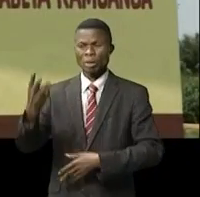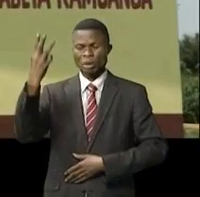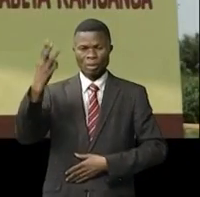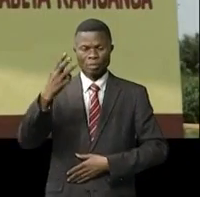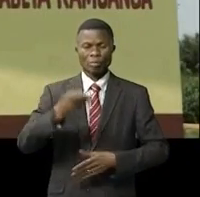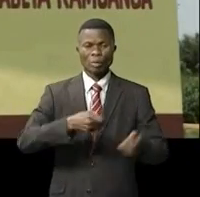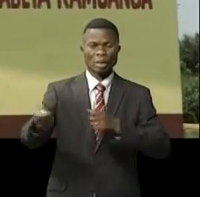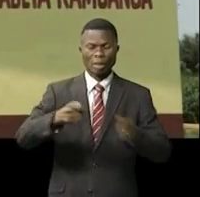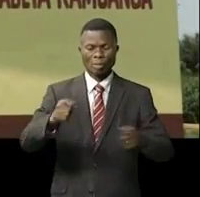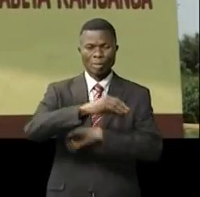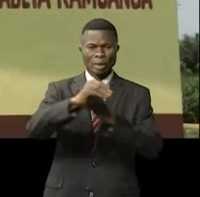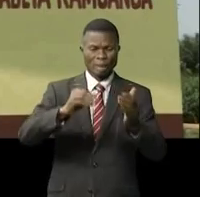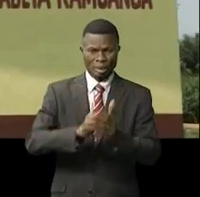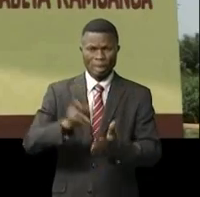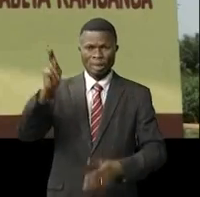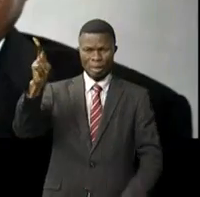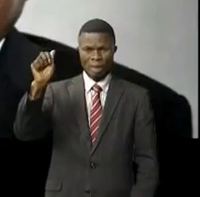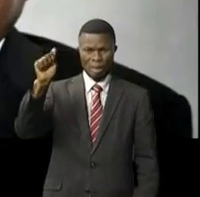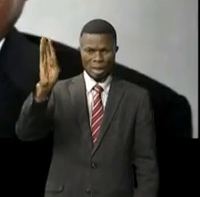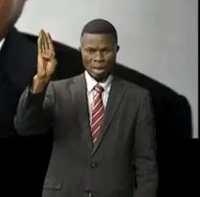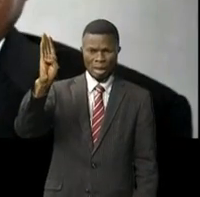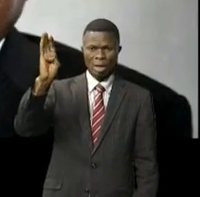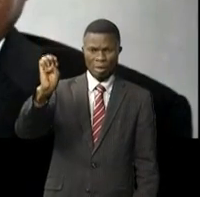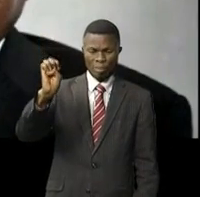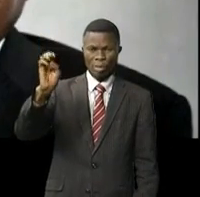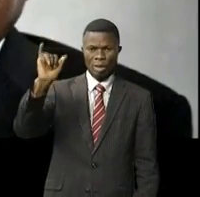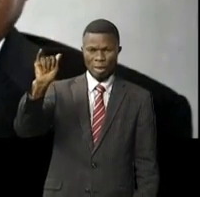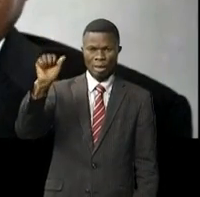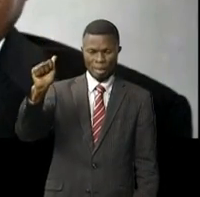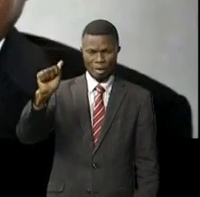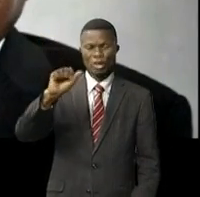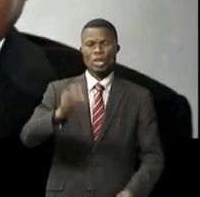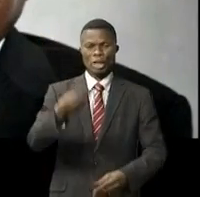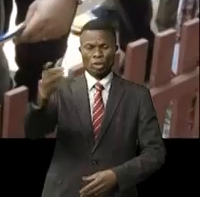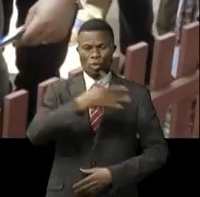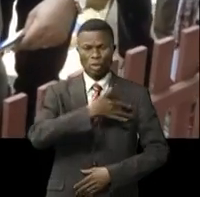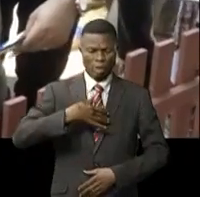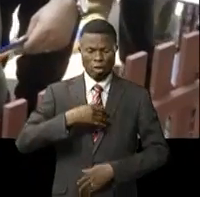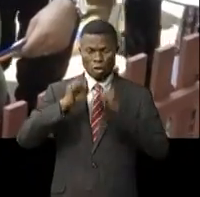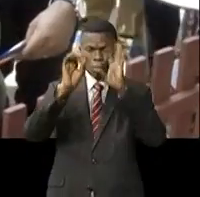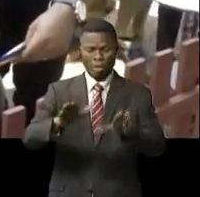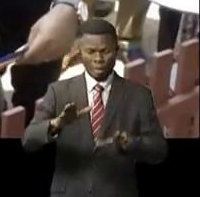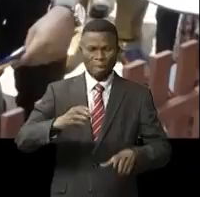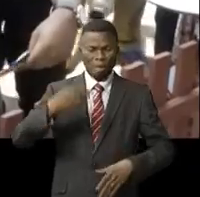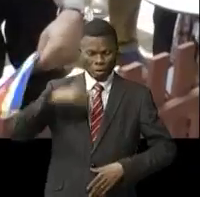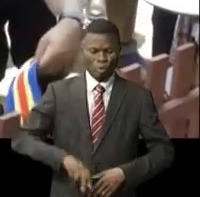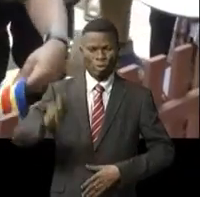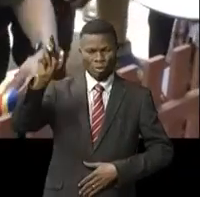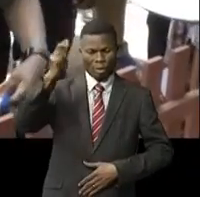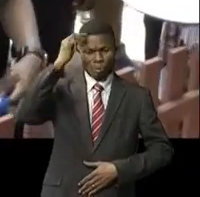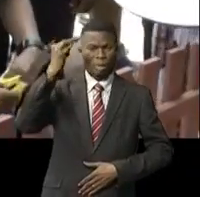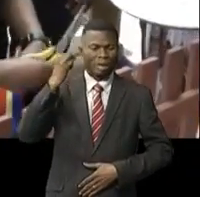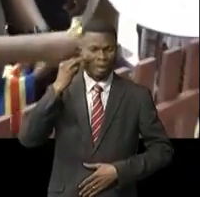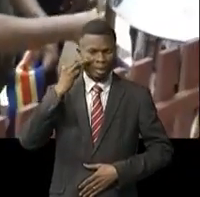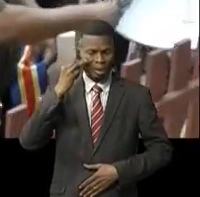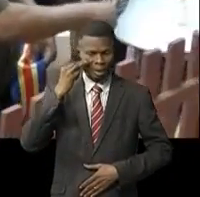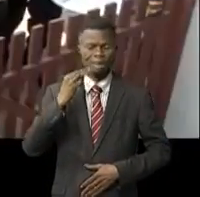moderne de Kabea Kamwanga portera désormais le nom de Etienne Tshiseke Diwamoulumba. C'est le ministre d'Etat en charge du développement